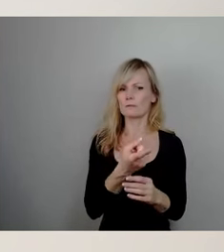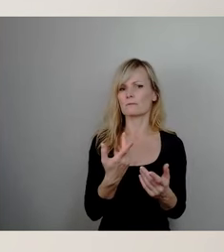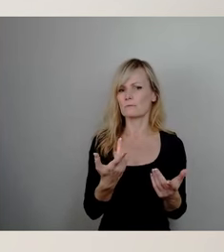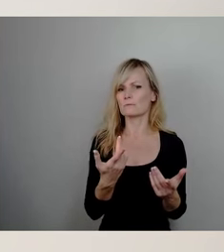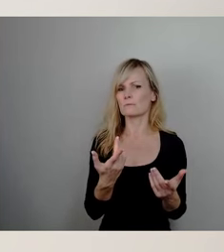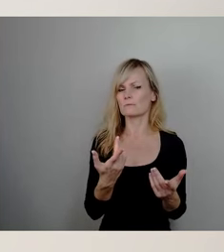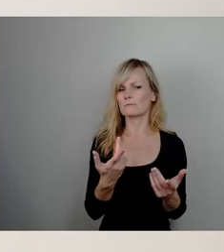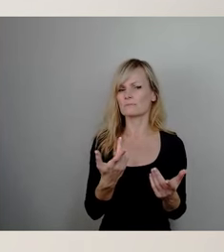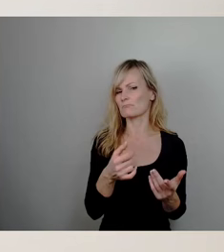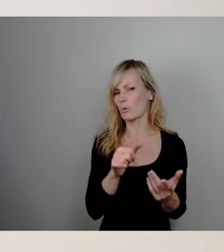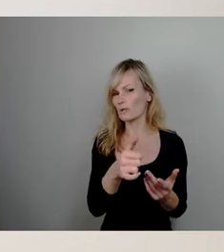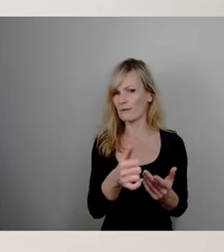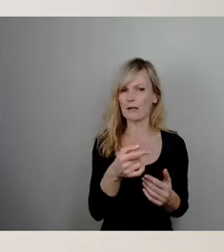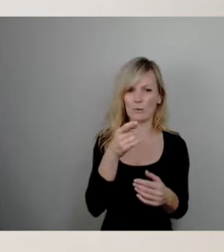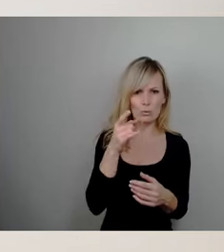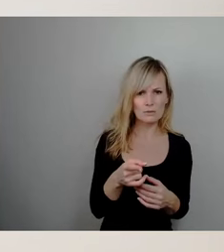circa 130,